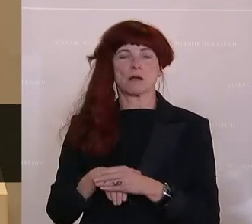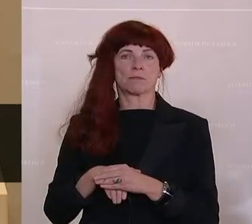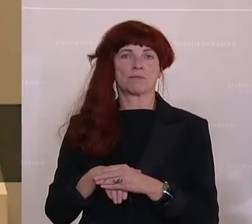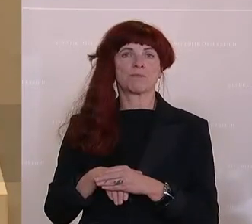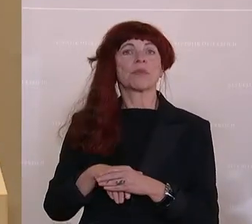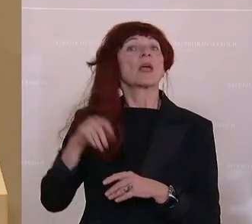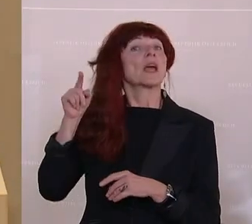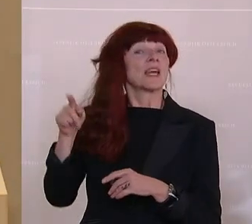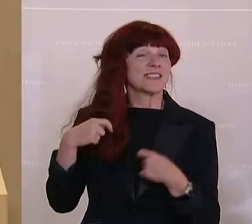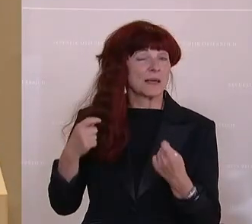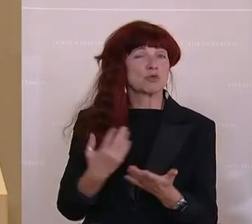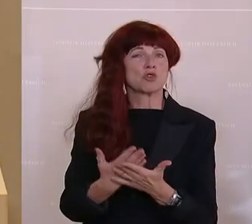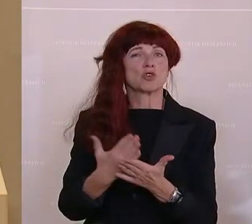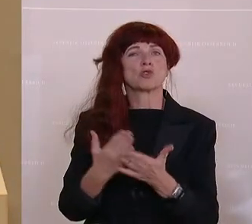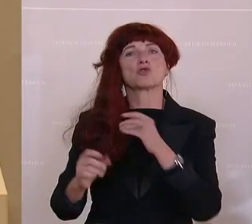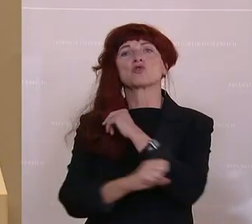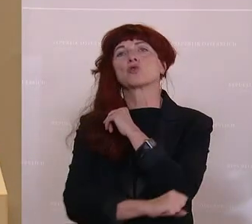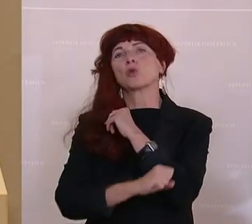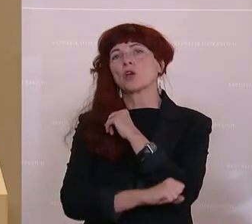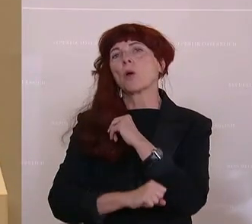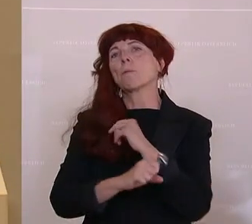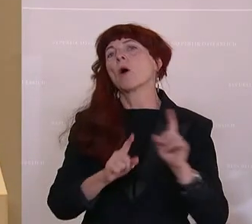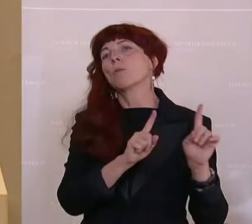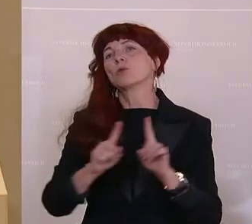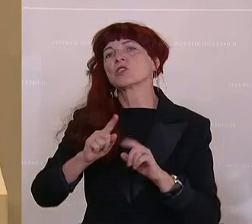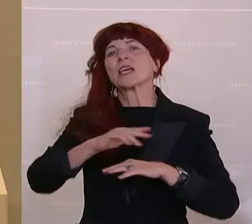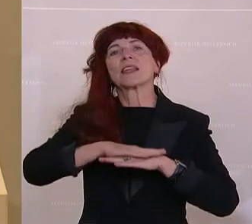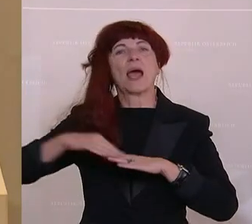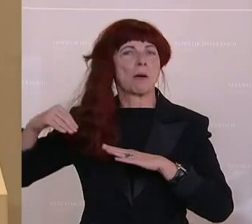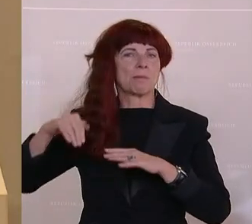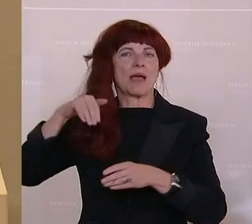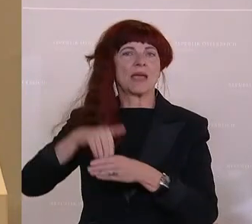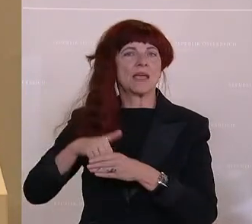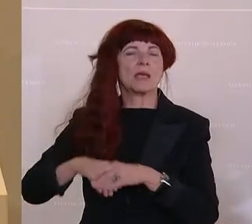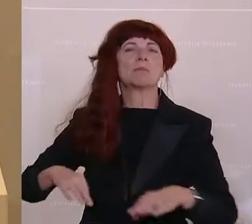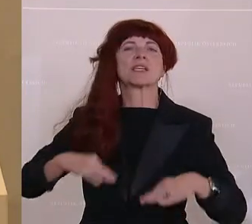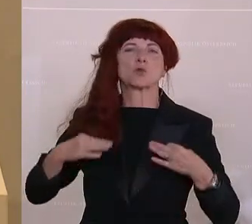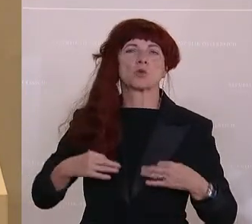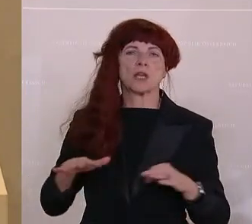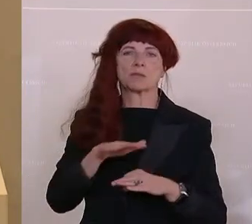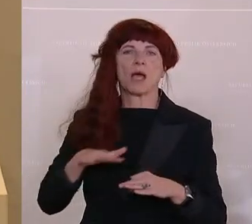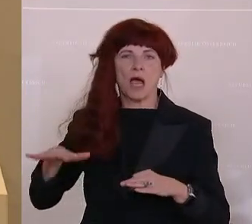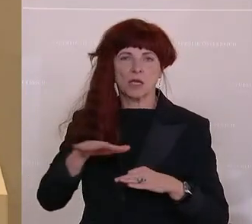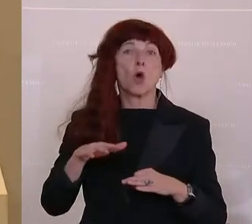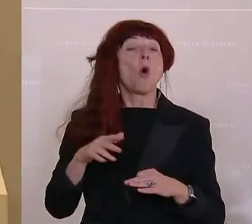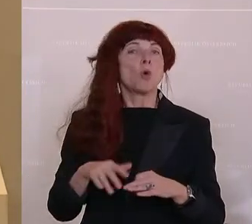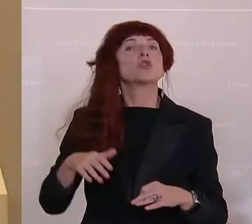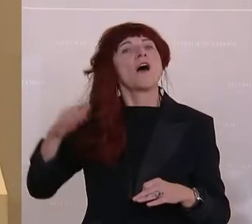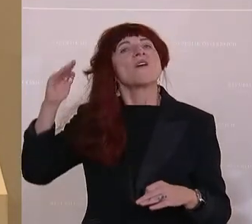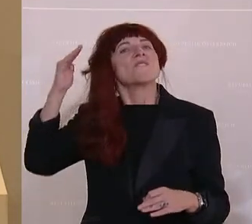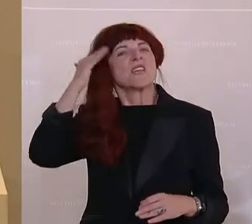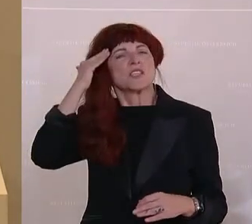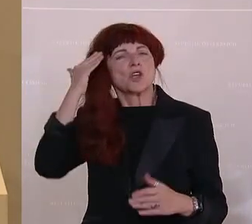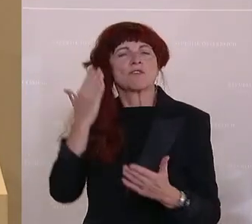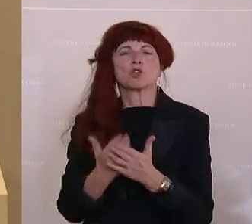gibt es natürlich Studien zu Musiktherapie im Gesundheitswesen und die wissenschaftliche Evidenz ist natürlich gegeben. Und